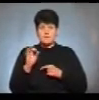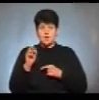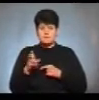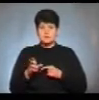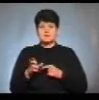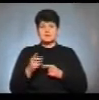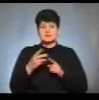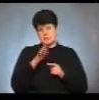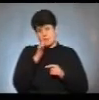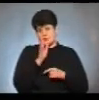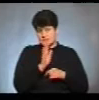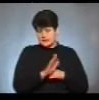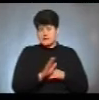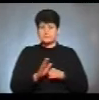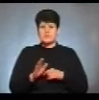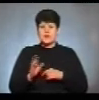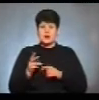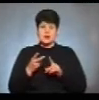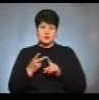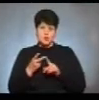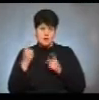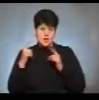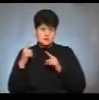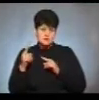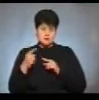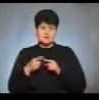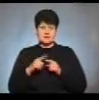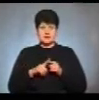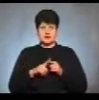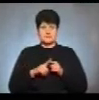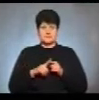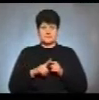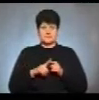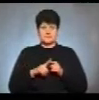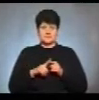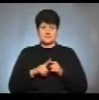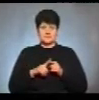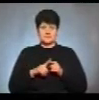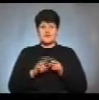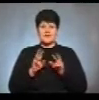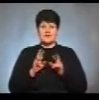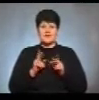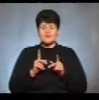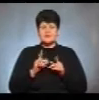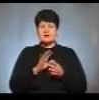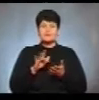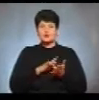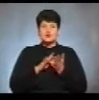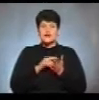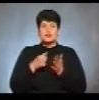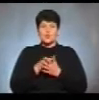а друга казка – це «Як слони подорожували до